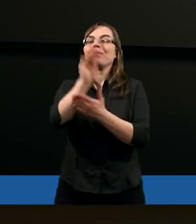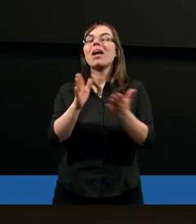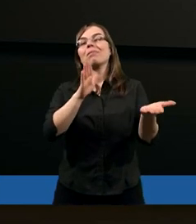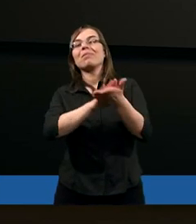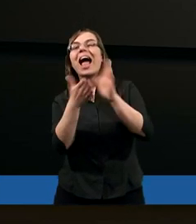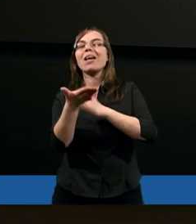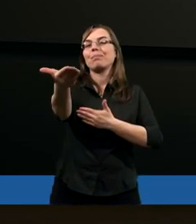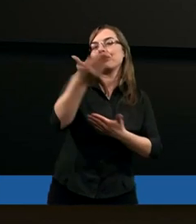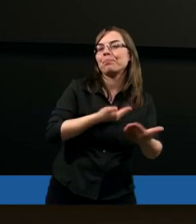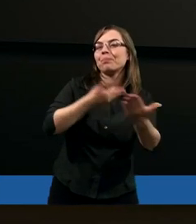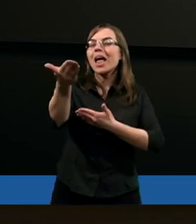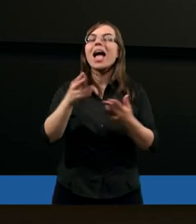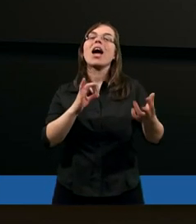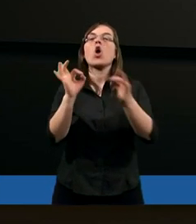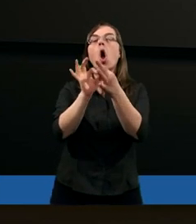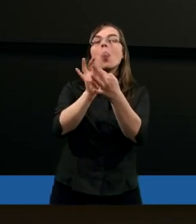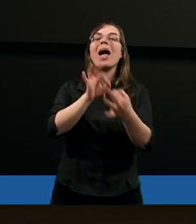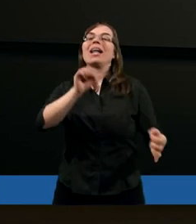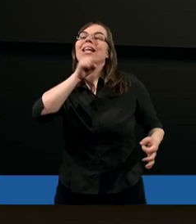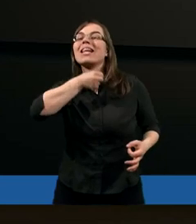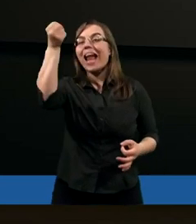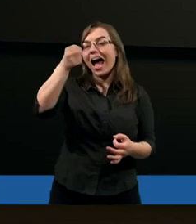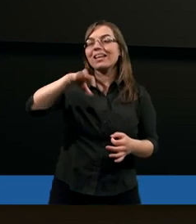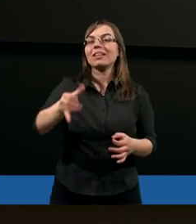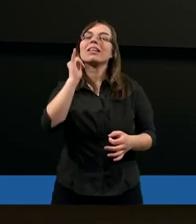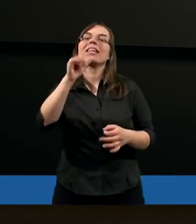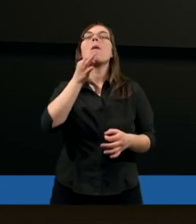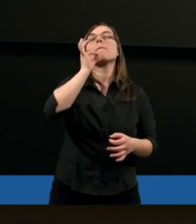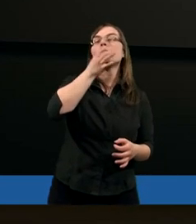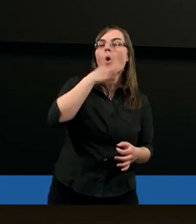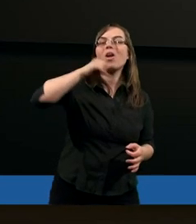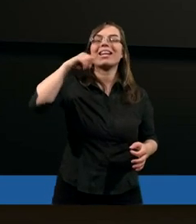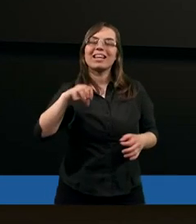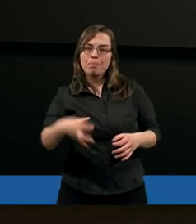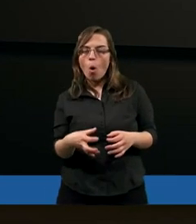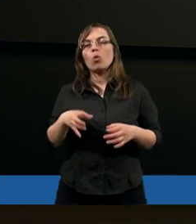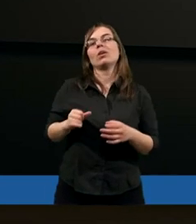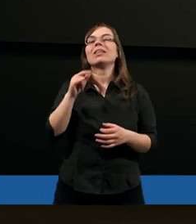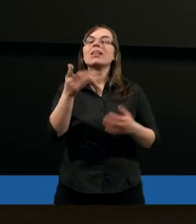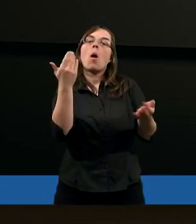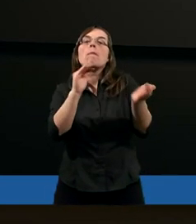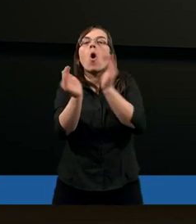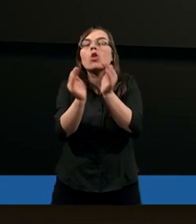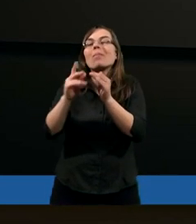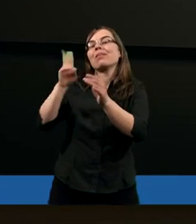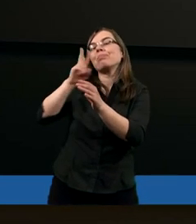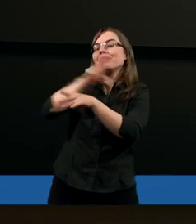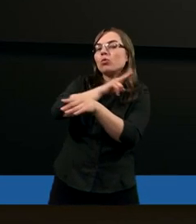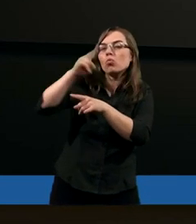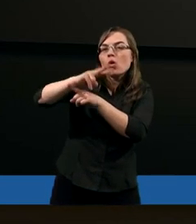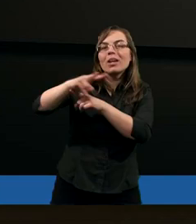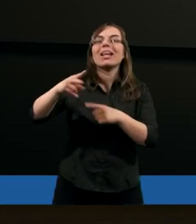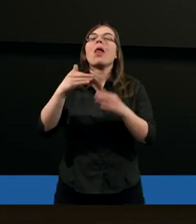wzajemne relacje pomiędzy starszymi i młodszymi, opiekunami i podopiecznymi, kiedy pisze, że